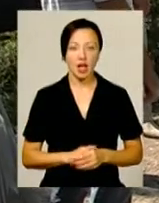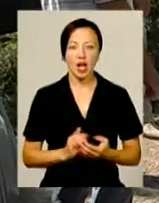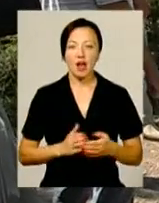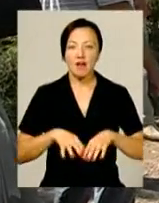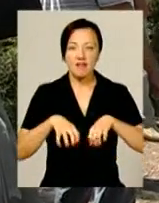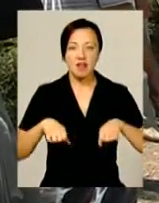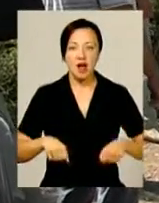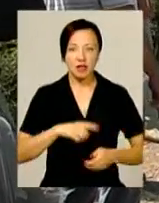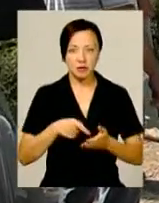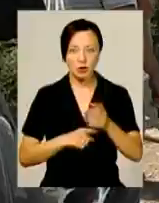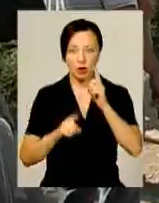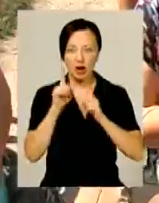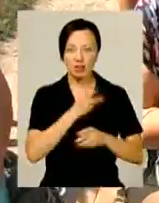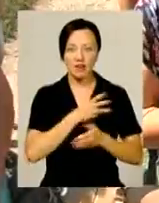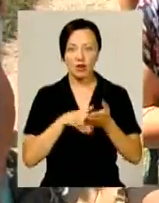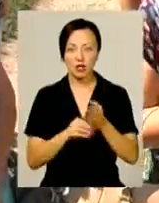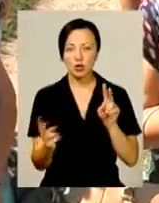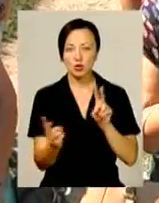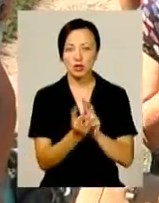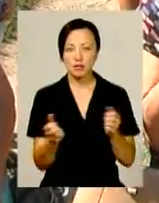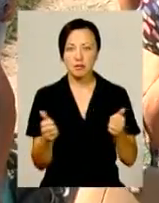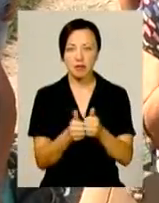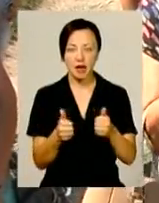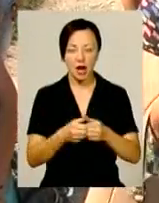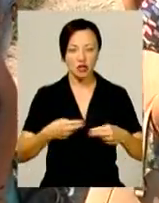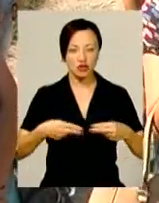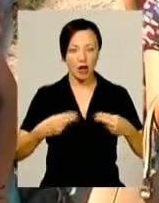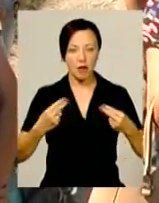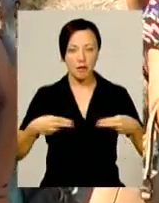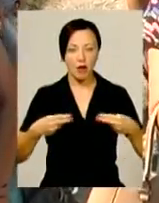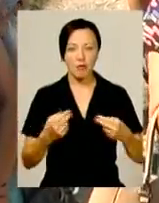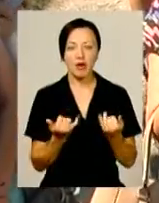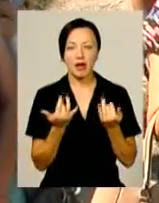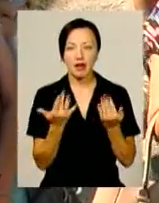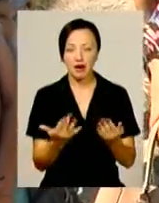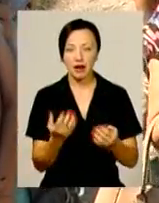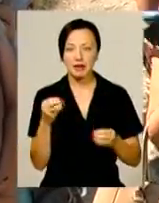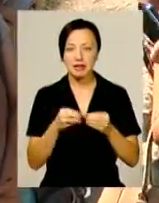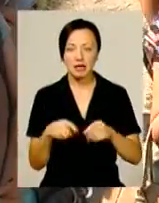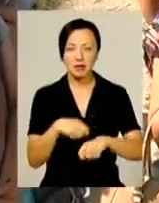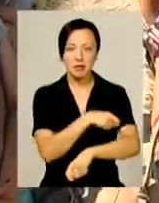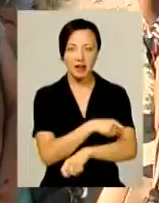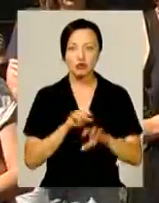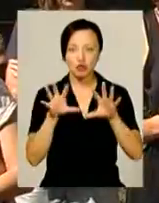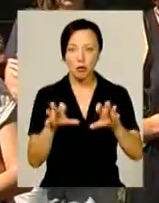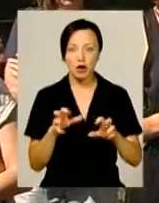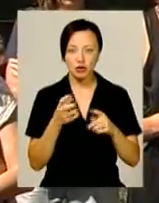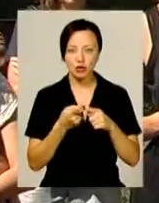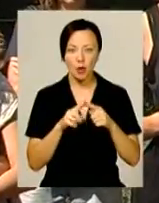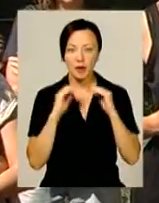Хмельницької міської ради волонтери зустріли біля шлагбауму за кілька десятків метрів від собачого притулку. Взаємні претензії, крики і